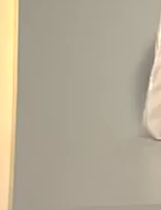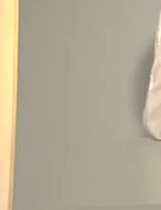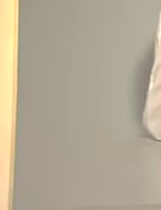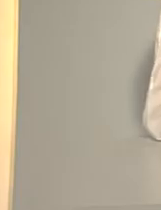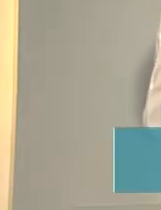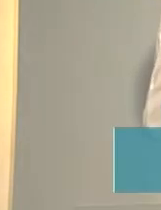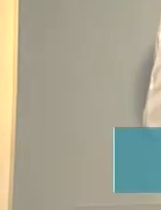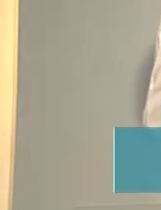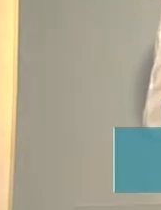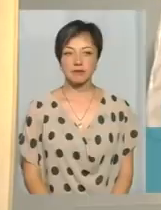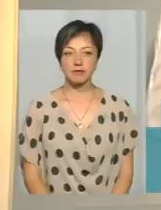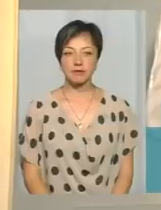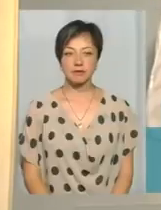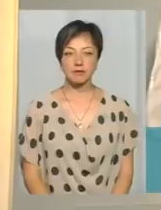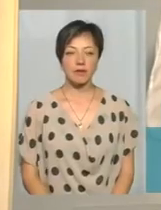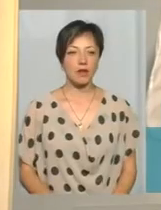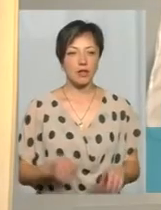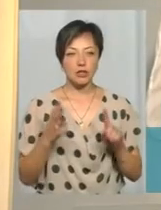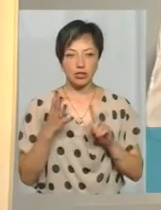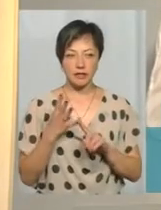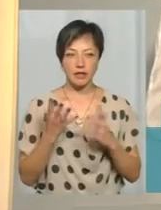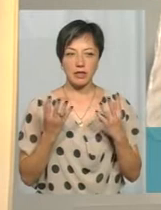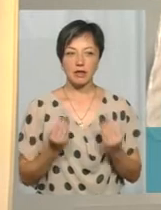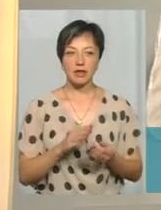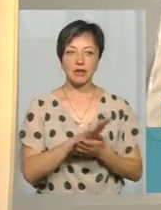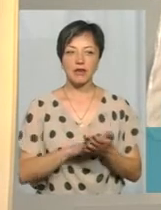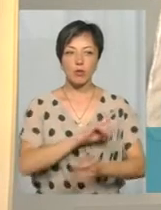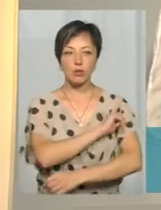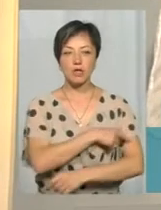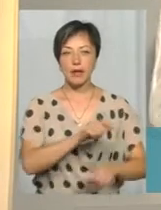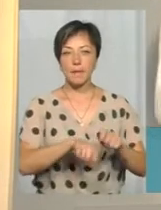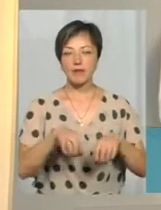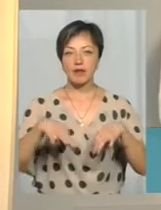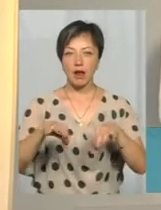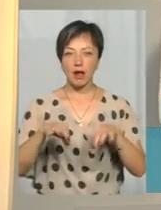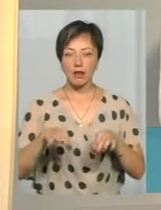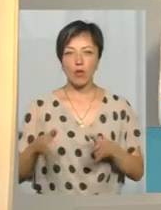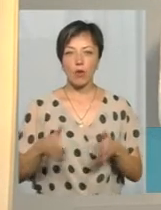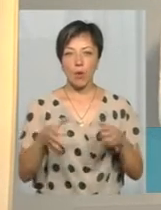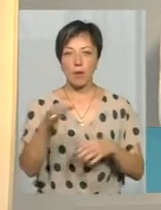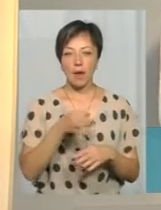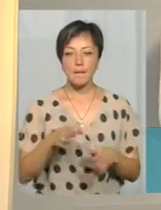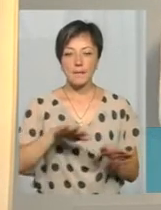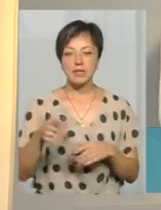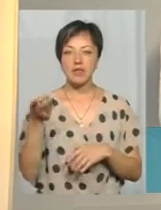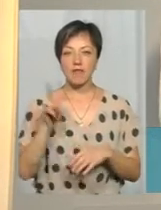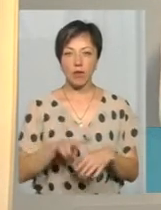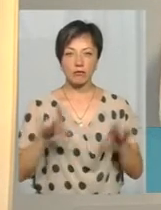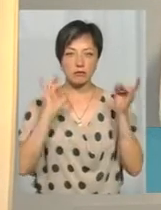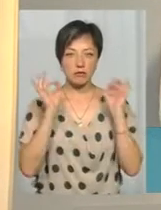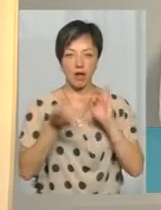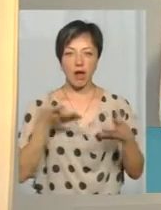В четвертий день тривають посилені перевірки транспорту на дорогах краю. Це після двох резонансних аварій за участю